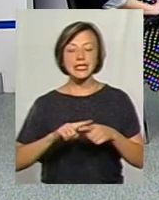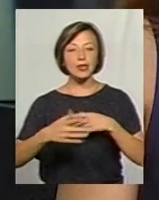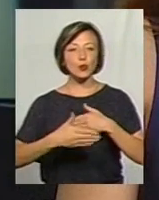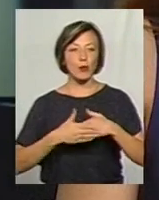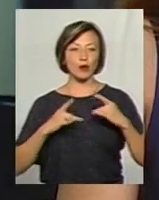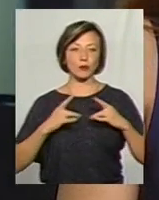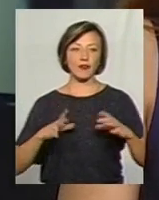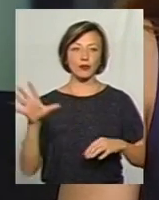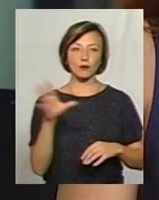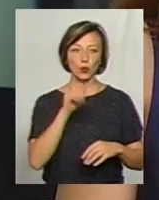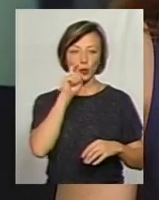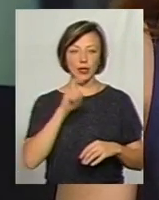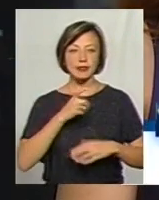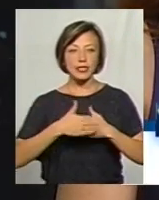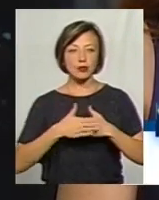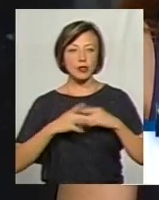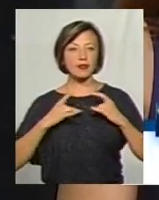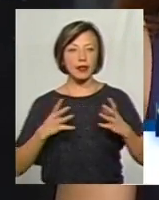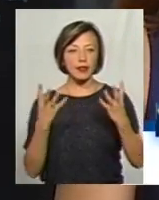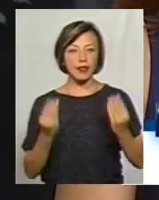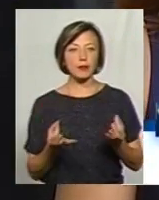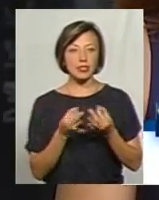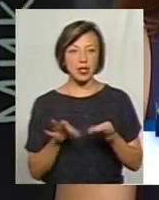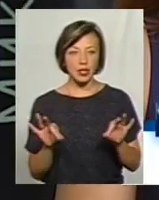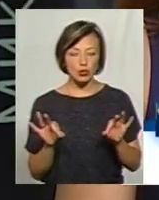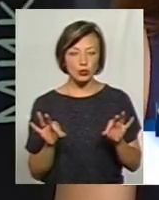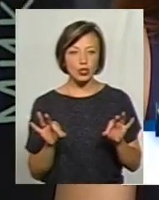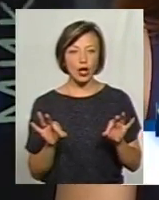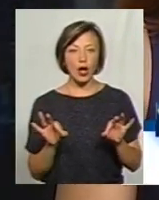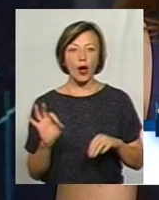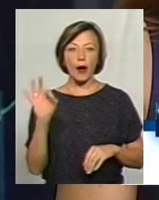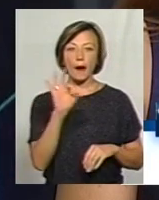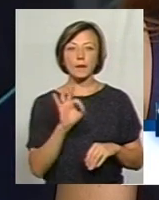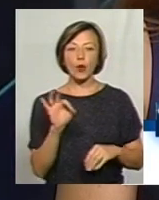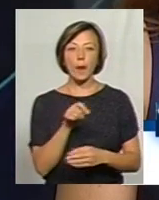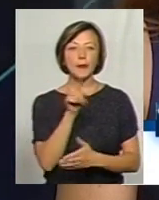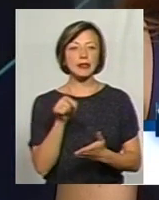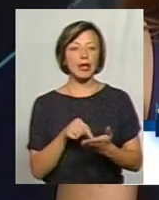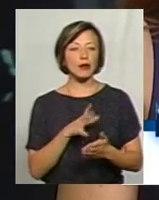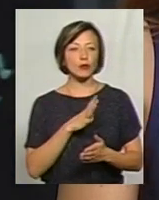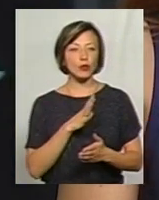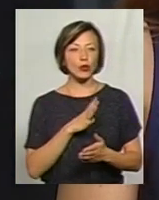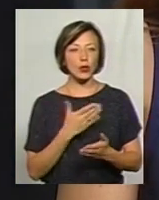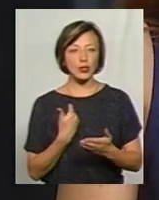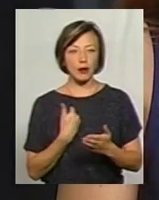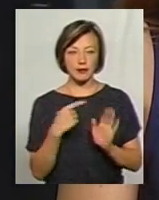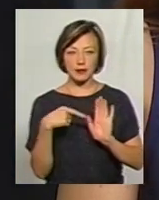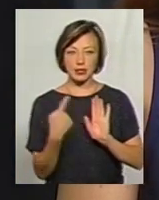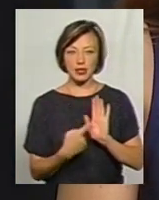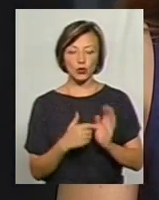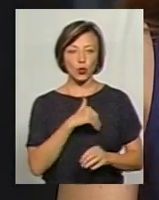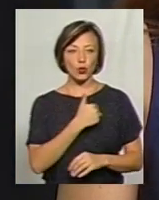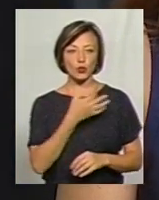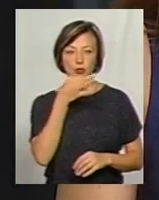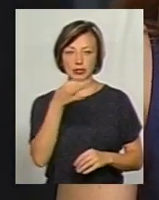взагалі всю Україну з наступаючим святом Днем Незалежності. Щодо питання, яке було нам сформульоване, хочу